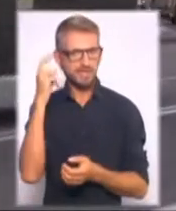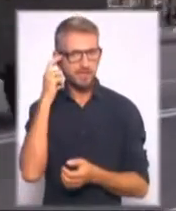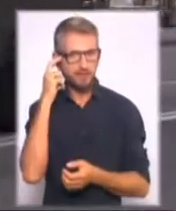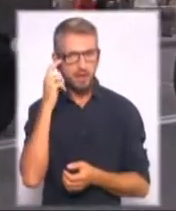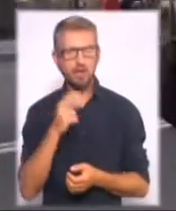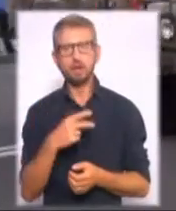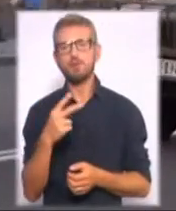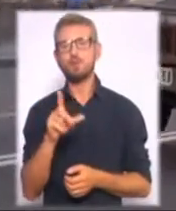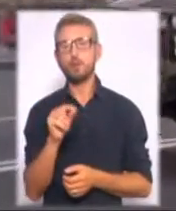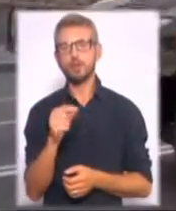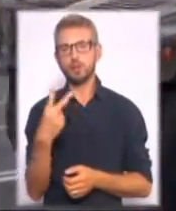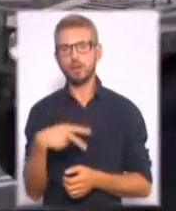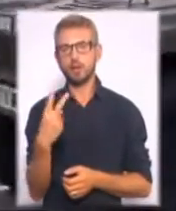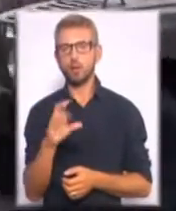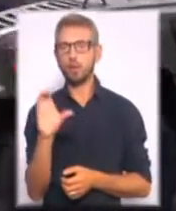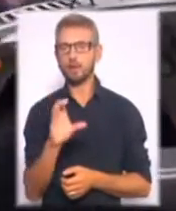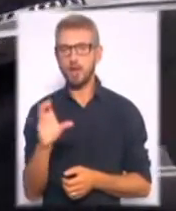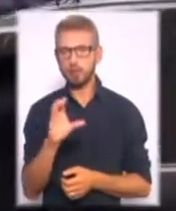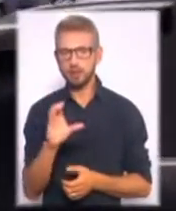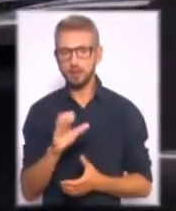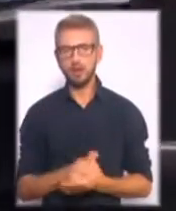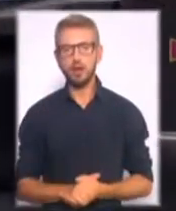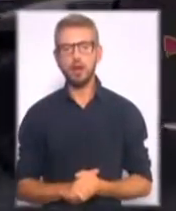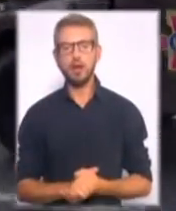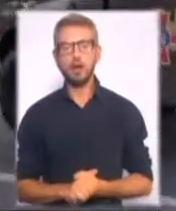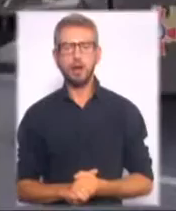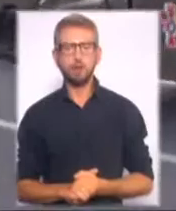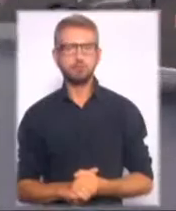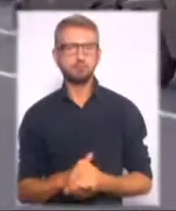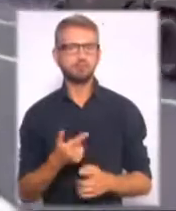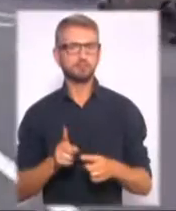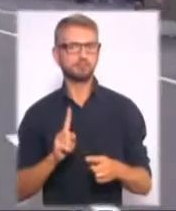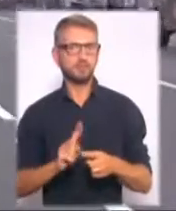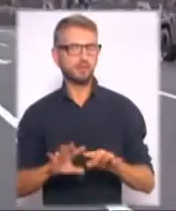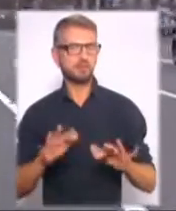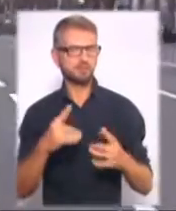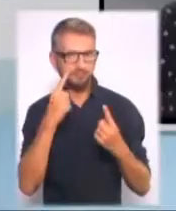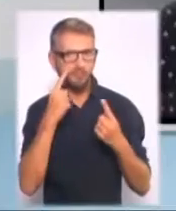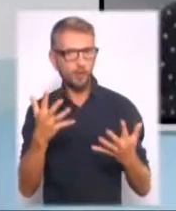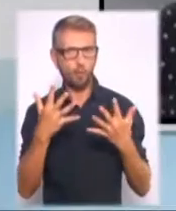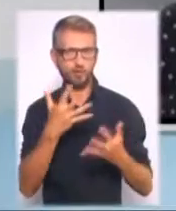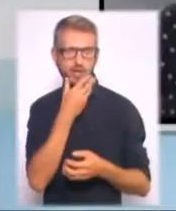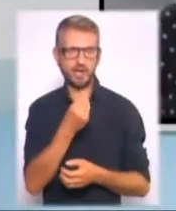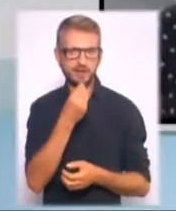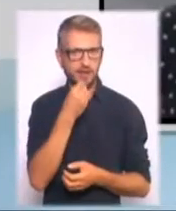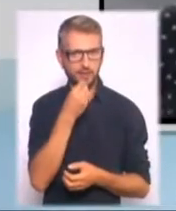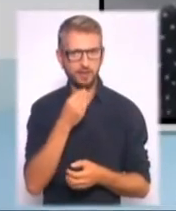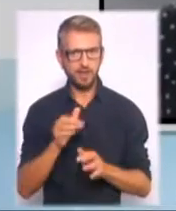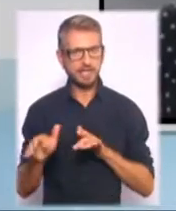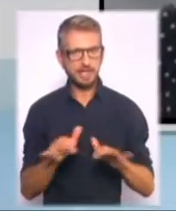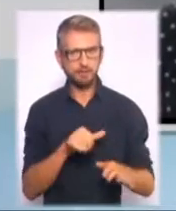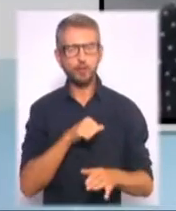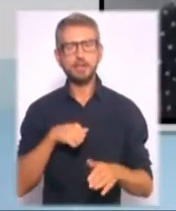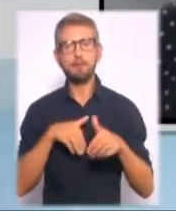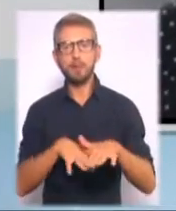серпня, ну а власне, готовичне, красиве, ястраве, справді, захопляючи дійсно. Сам парад ми вже